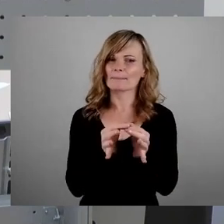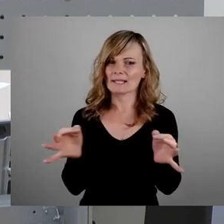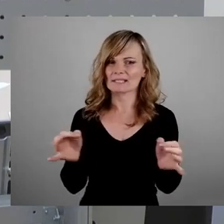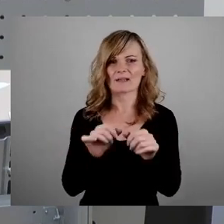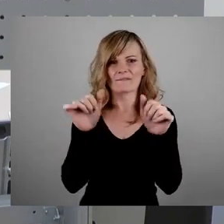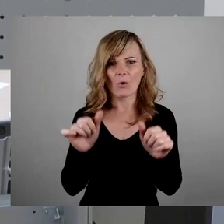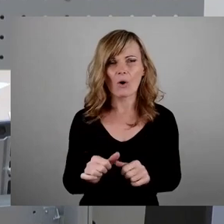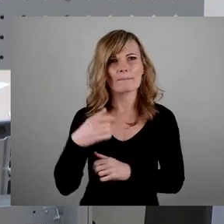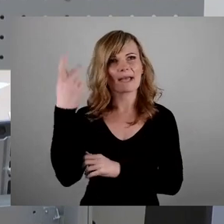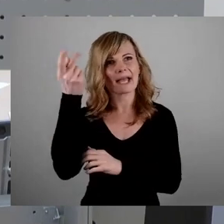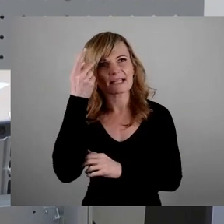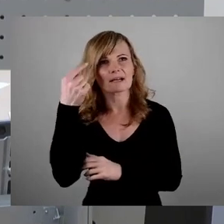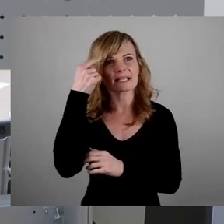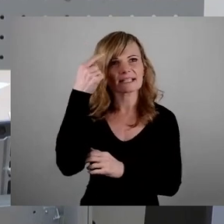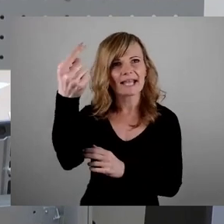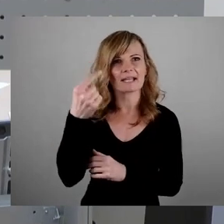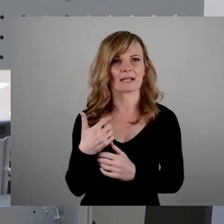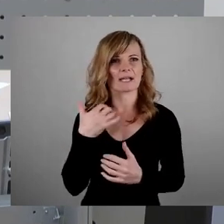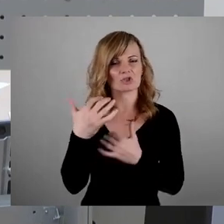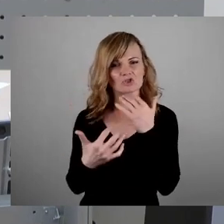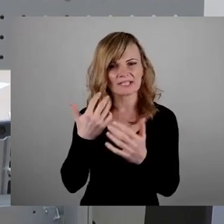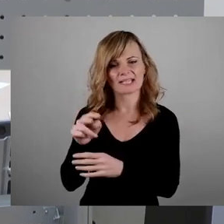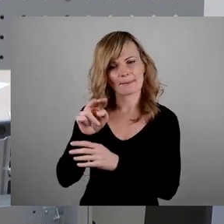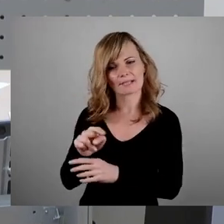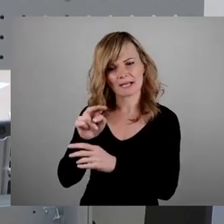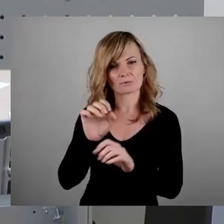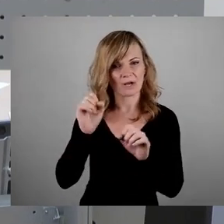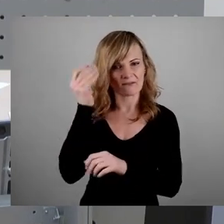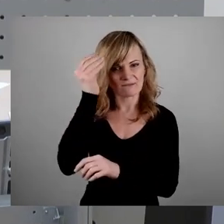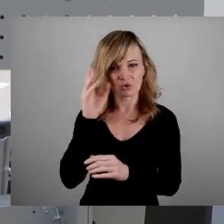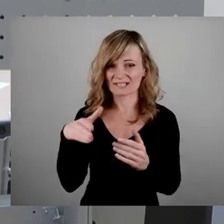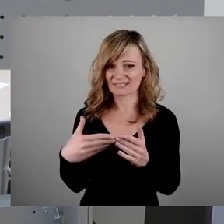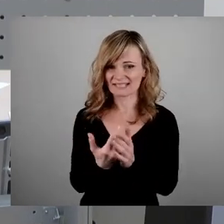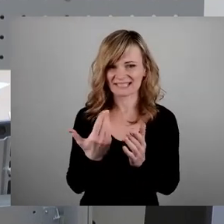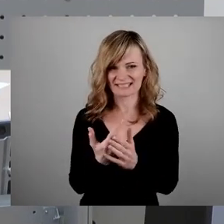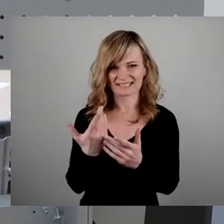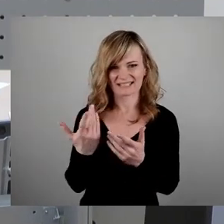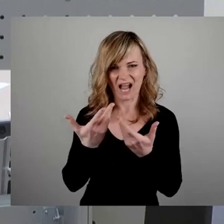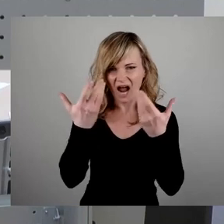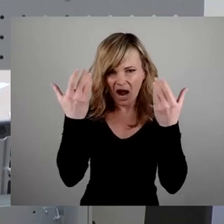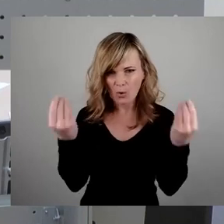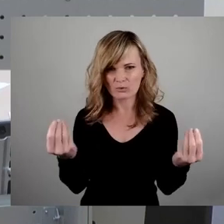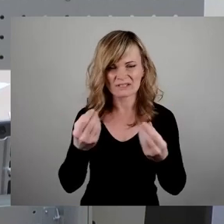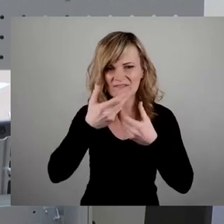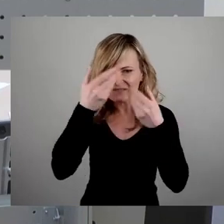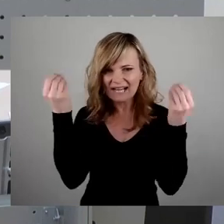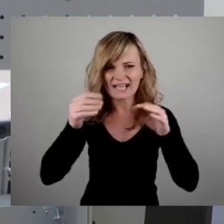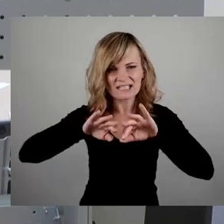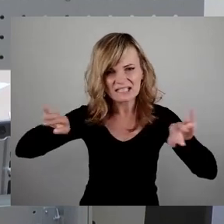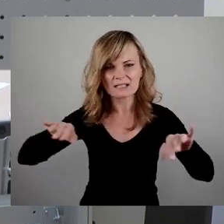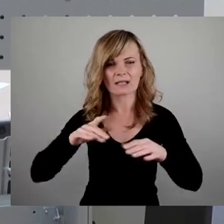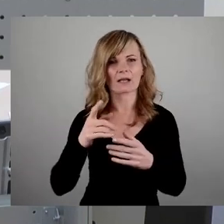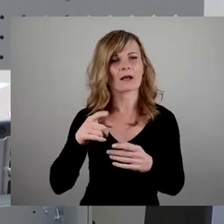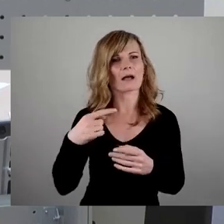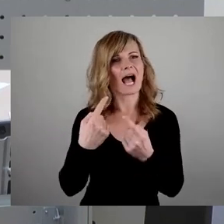Gedenkens, der geschichtlichen Betrachtung vorstellen, die dieses Vermächtnis ausblendet? Ich kann es nicht. Dresden